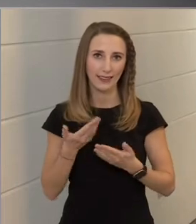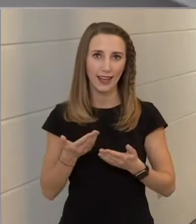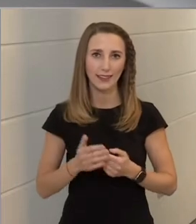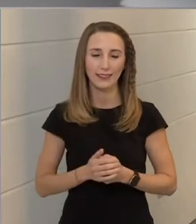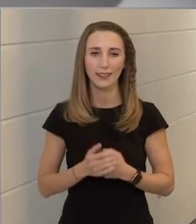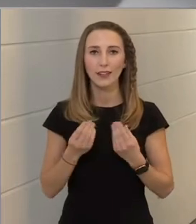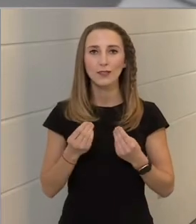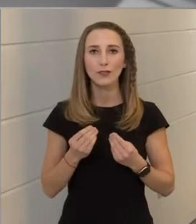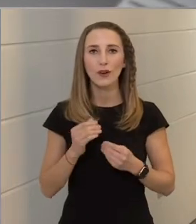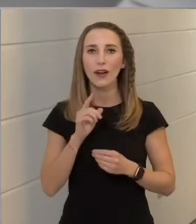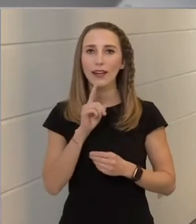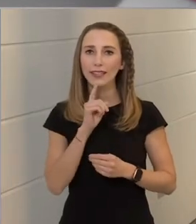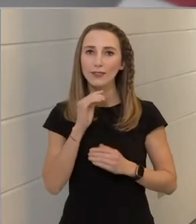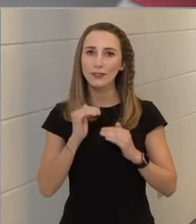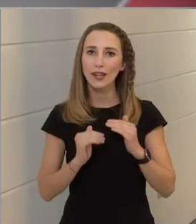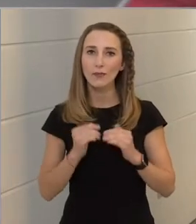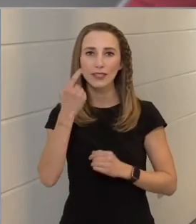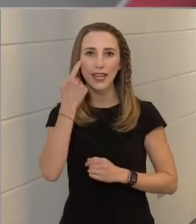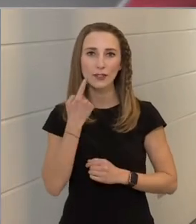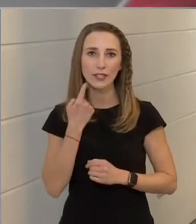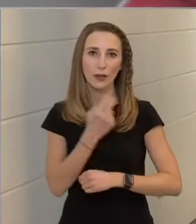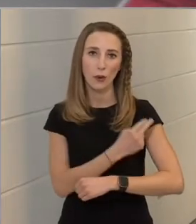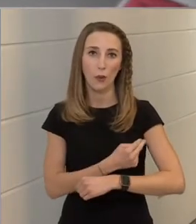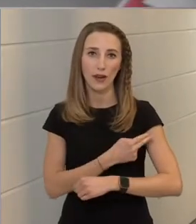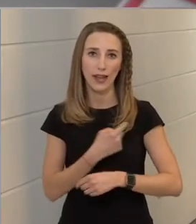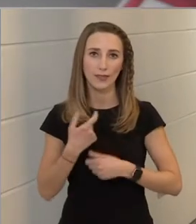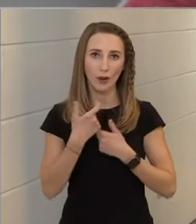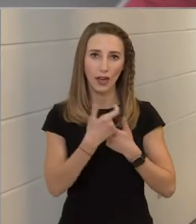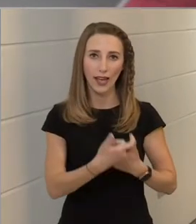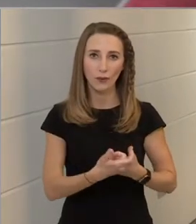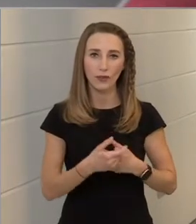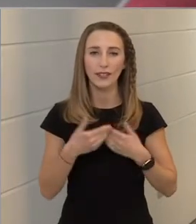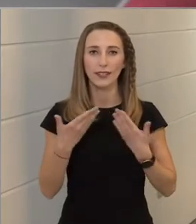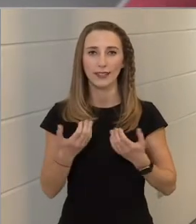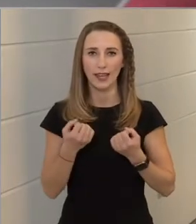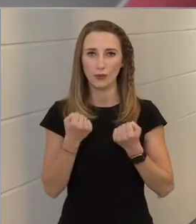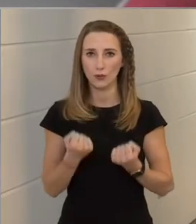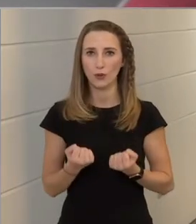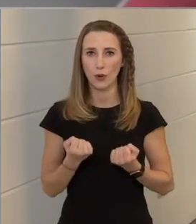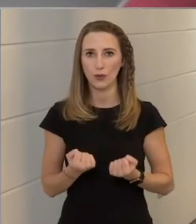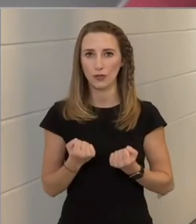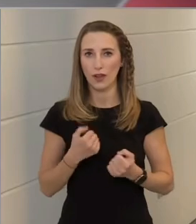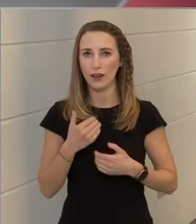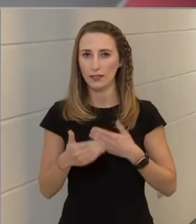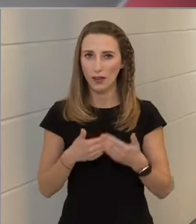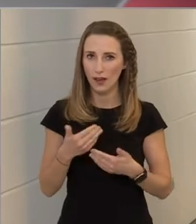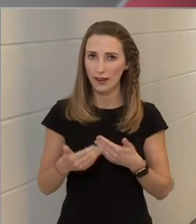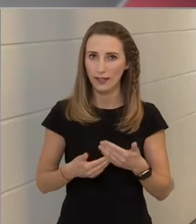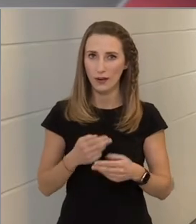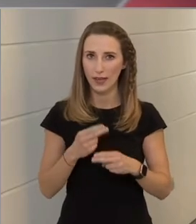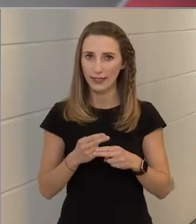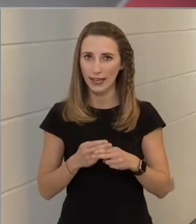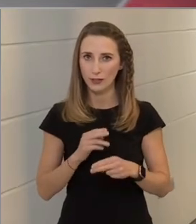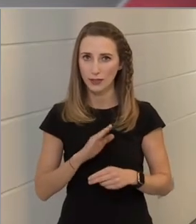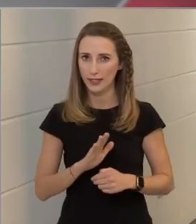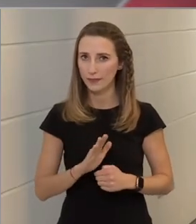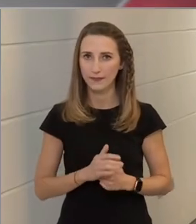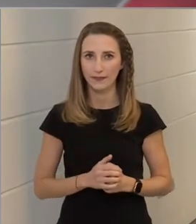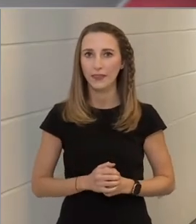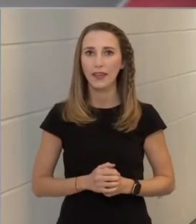sokkal kisebb az esélye, hogy kórházba kerül, tehát súlyosan zajlik nála a betegség,